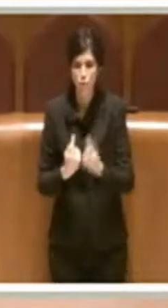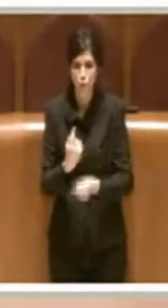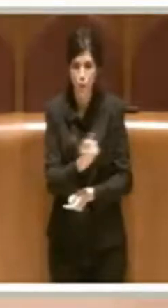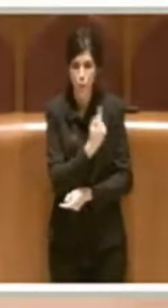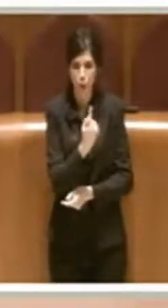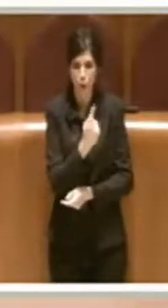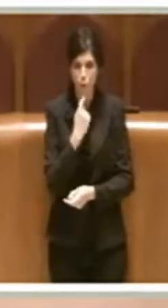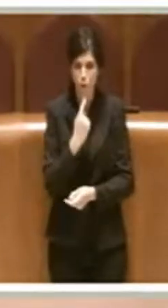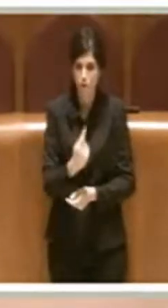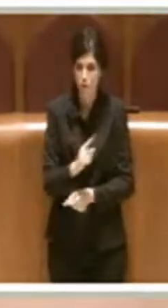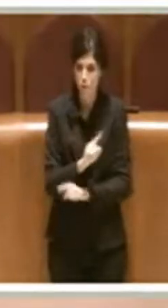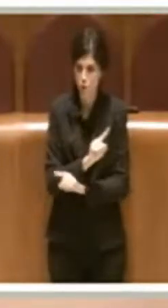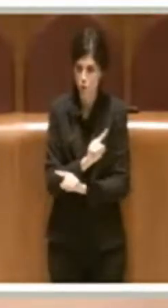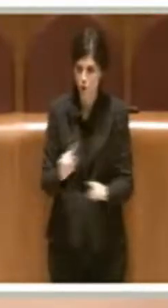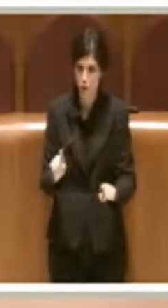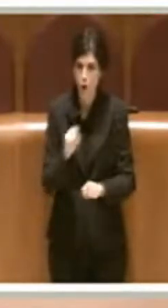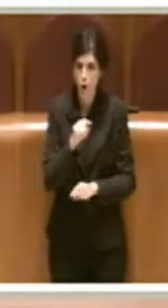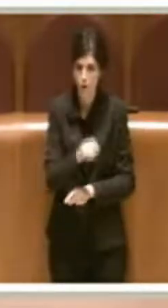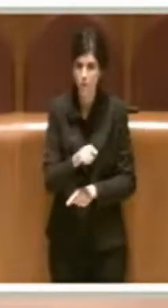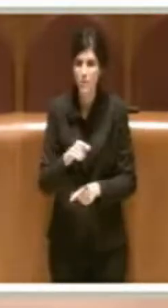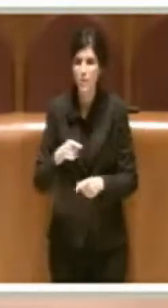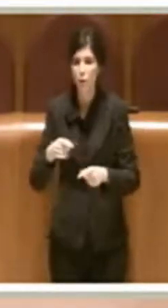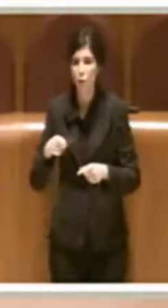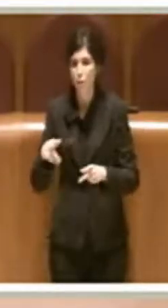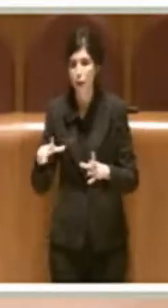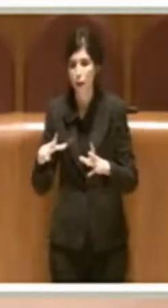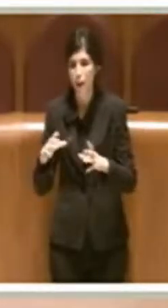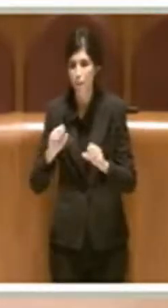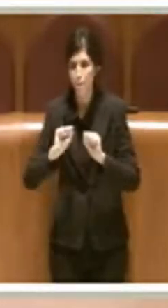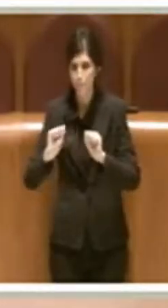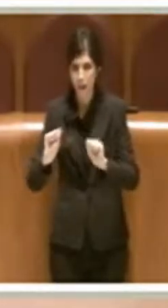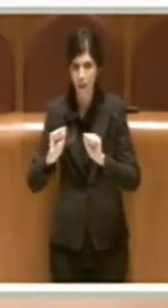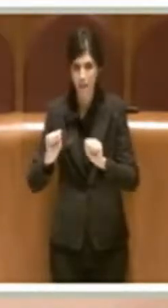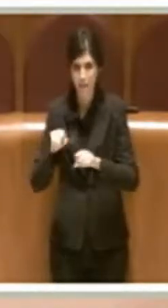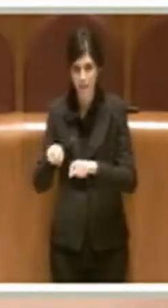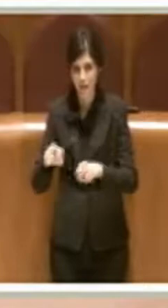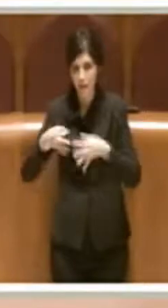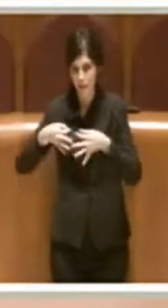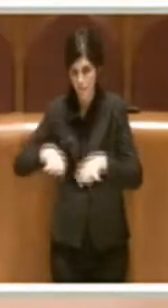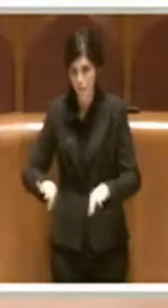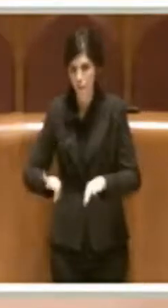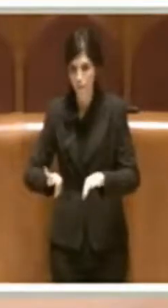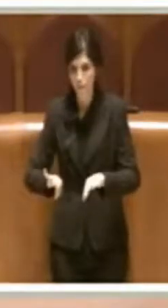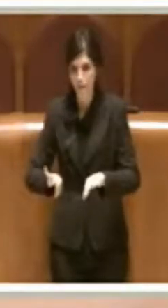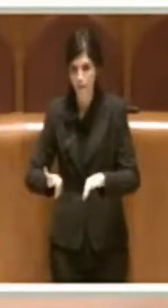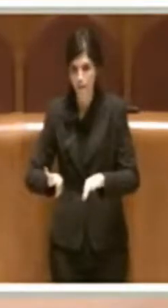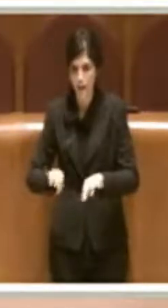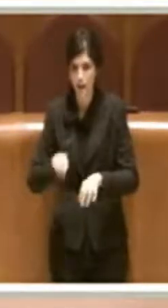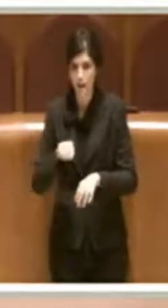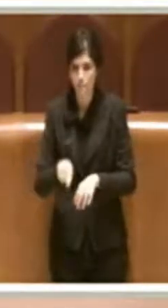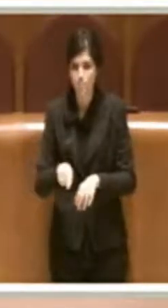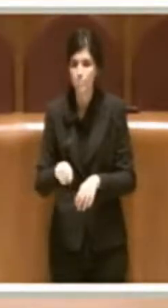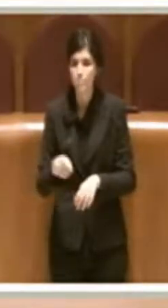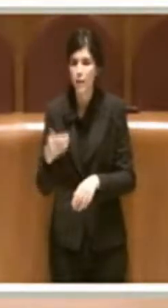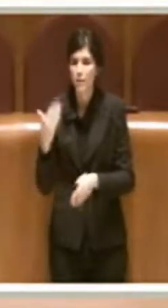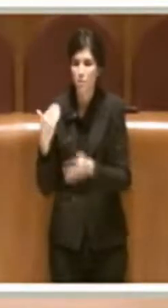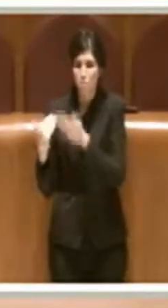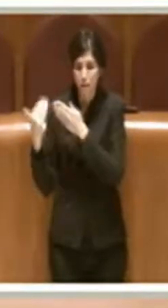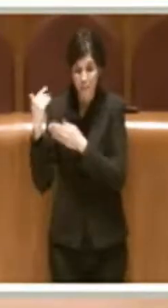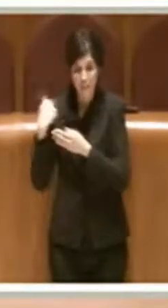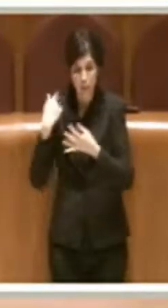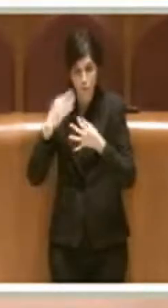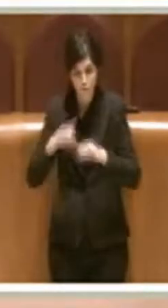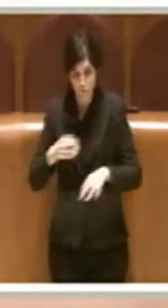consente della messa a disposizione delle palestre, chiediamo che questo sia motivato, perché in passato non sempre è stato così. Infine, per quanto